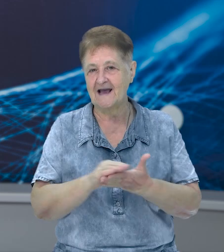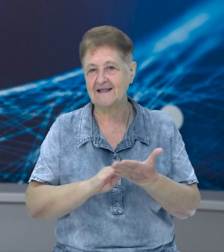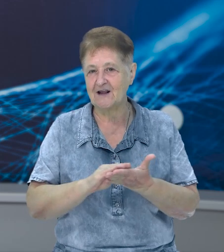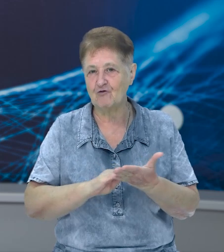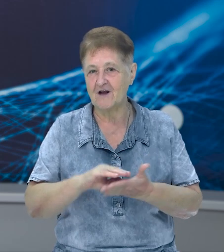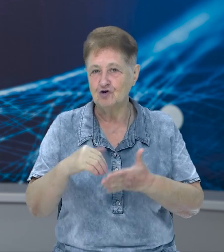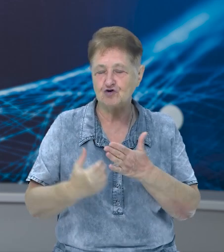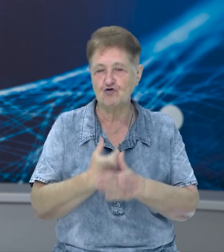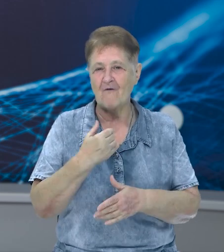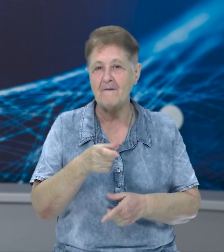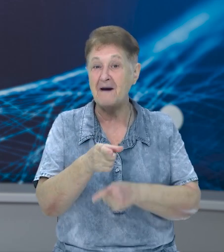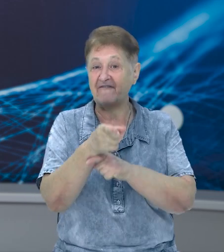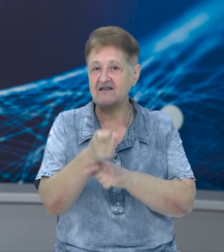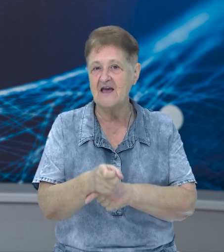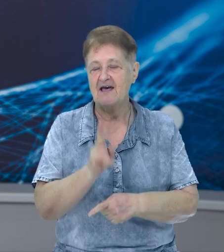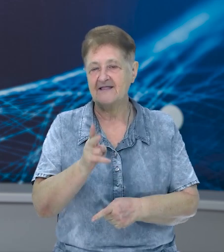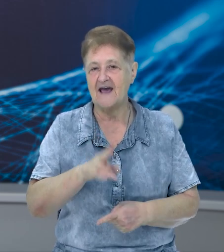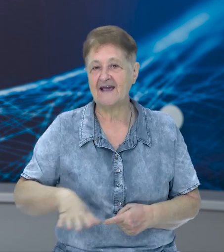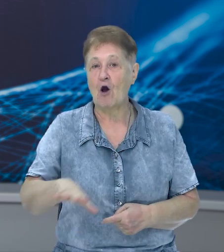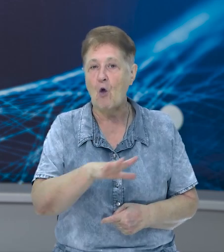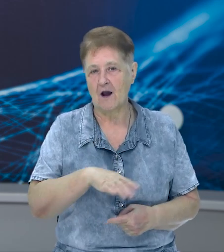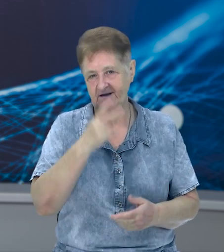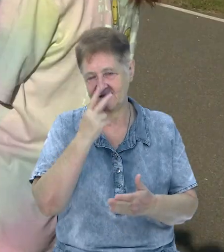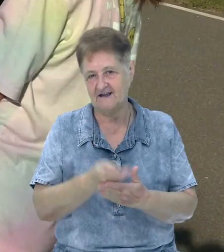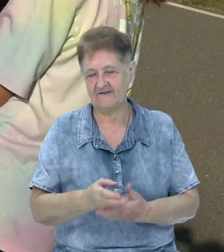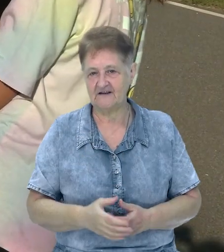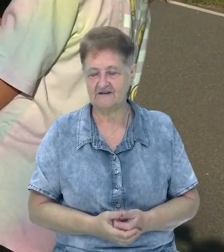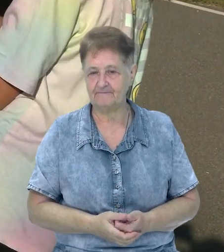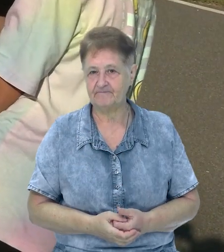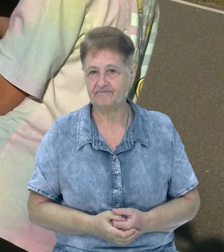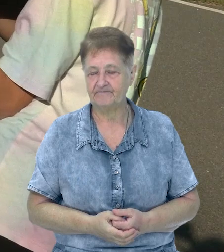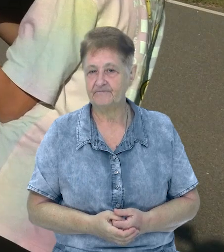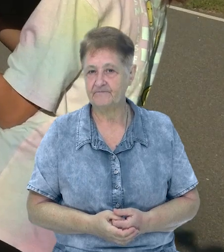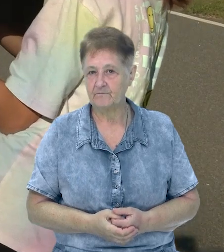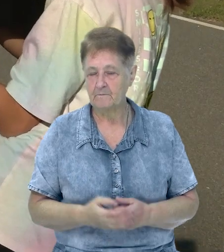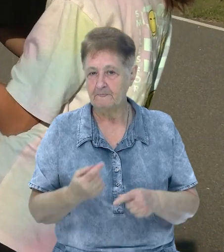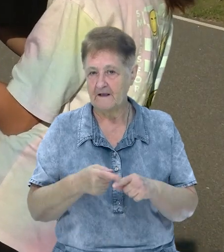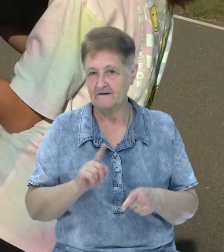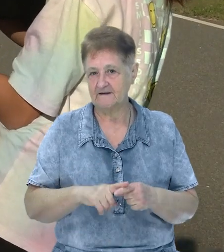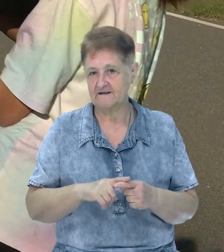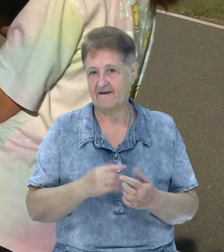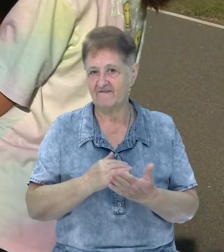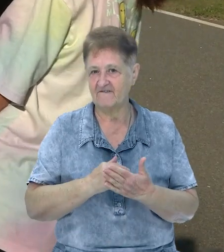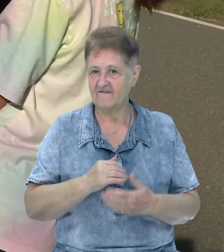з новими гвинтівками та на яких локаціях – дивіться у сюжеті. Прицілюються та